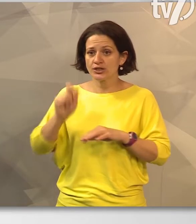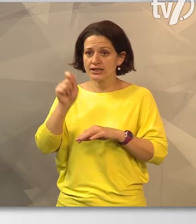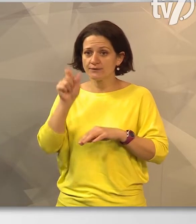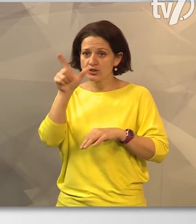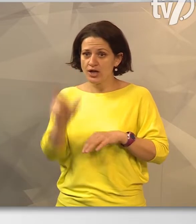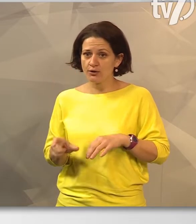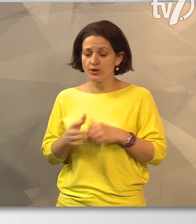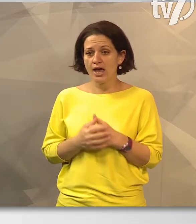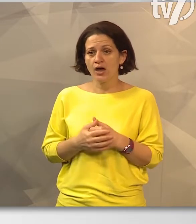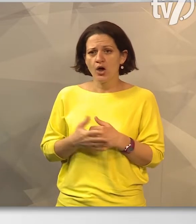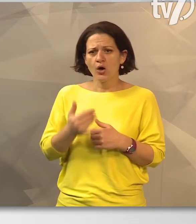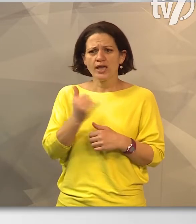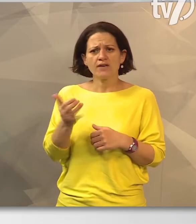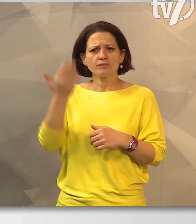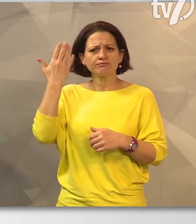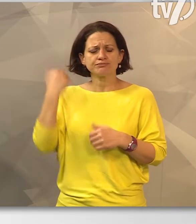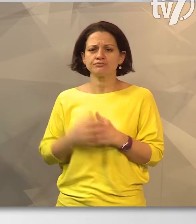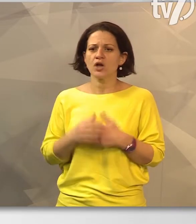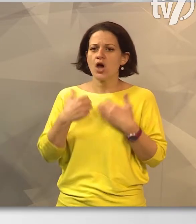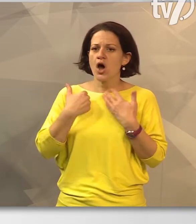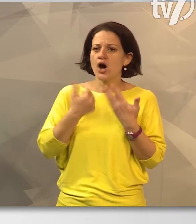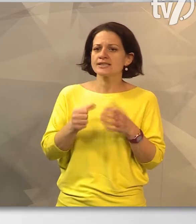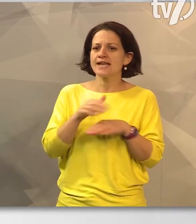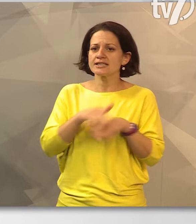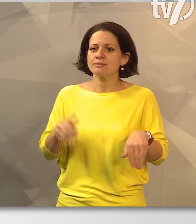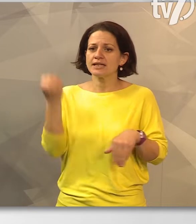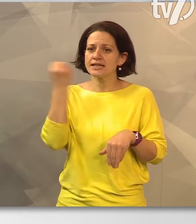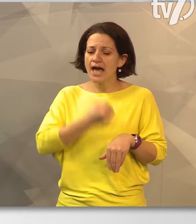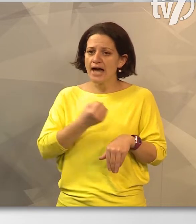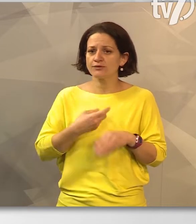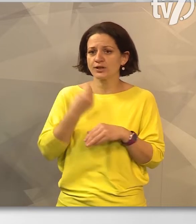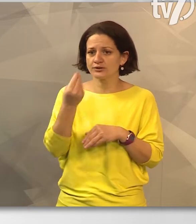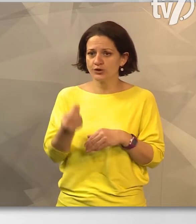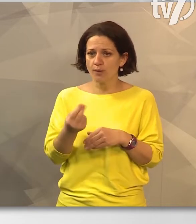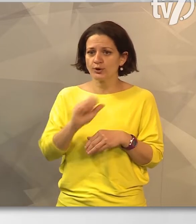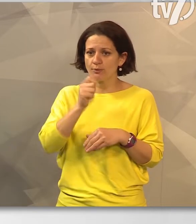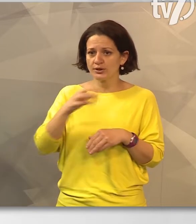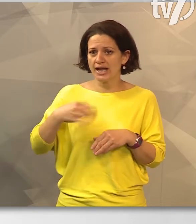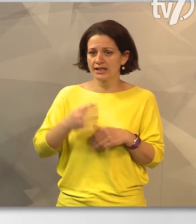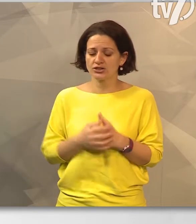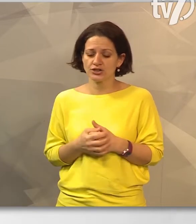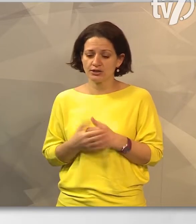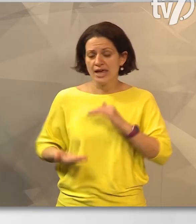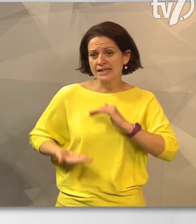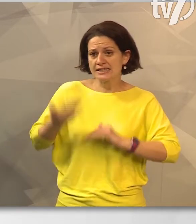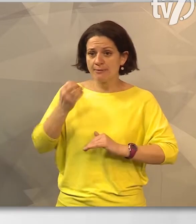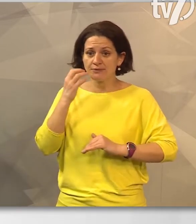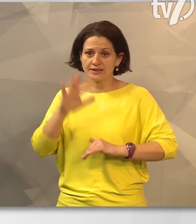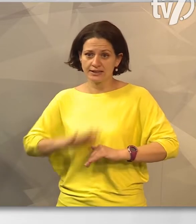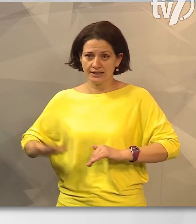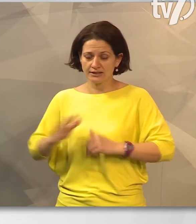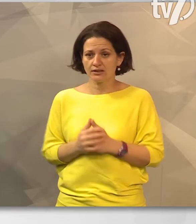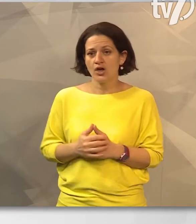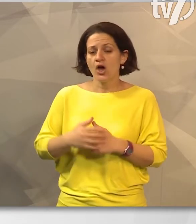hangsúlyozta, az utóbbi években csak nem 600 milliárd forintot kapott a magyar egészségügy, kiemelten a vidék.